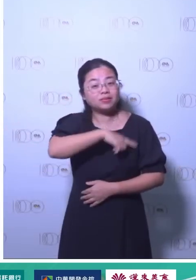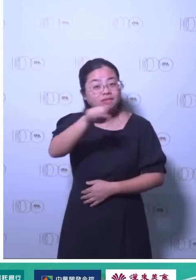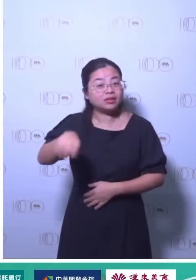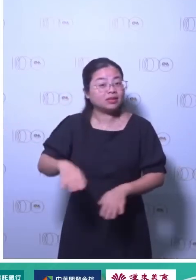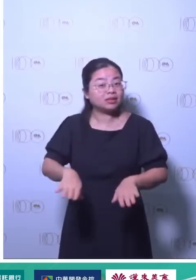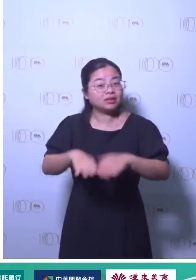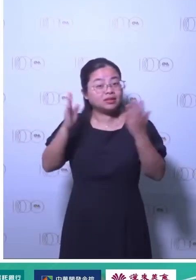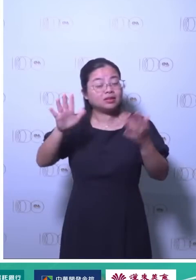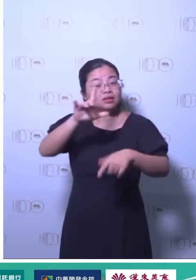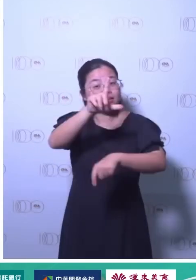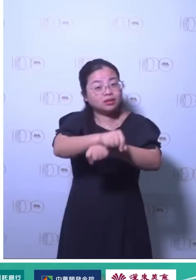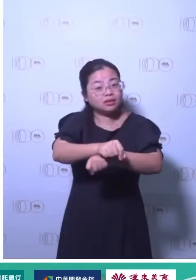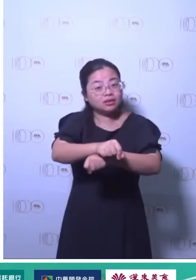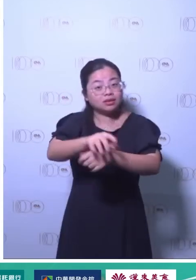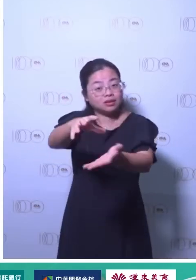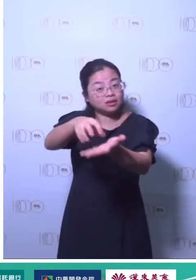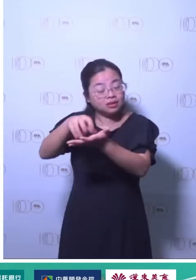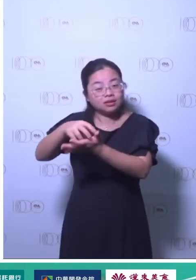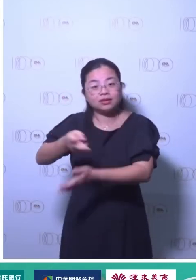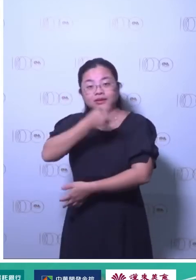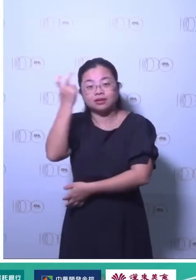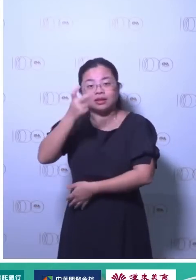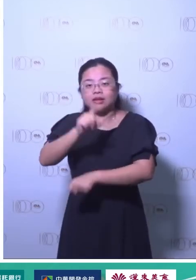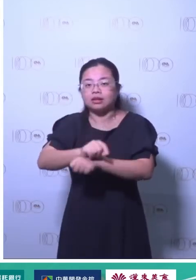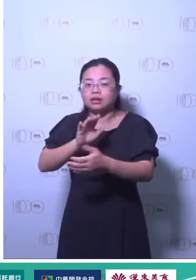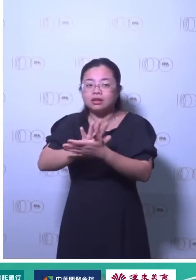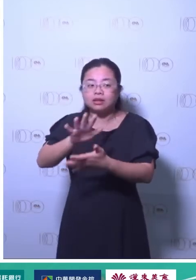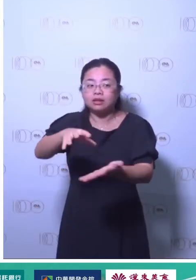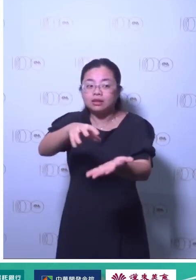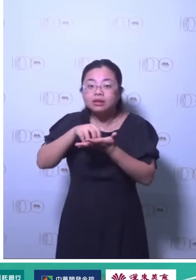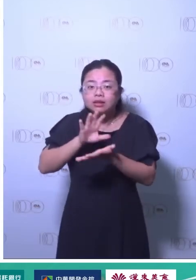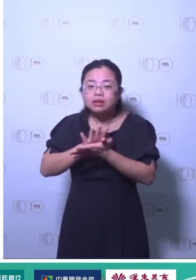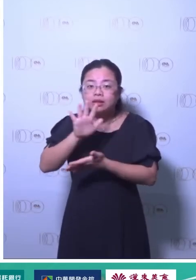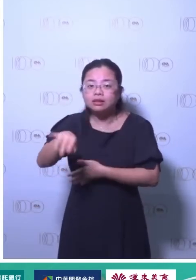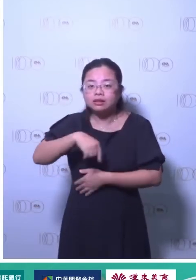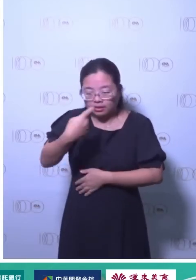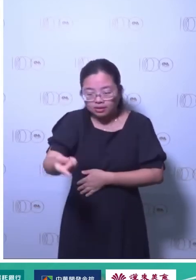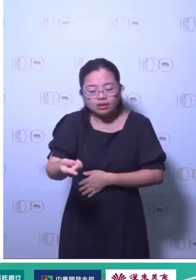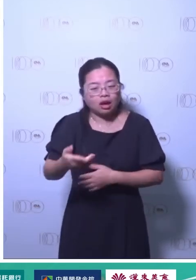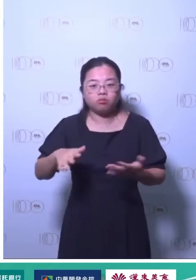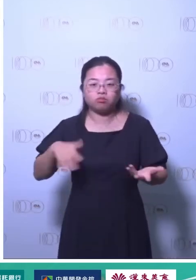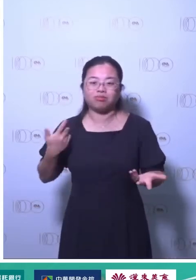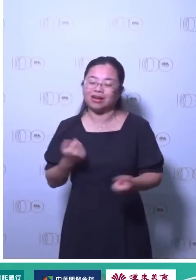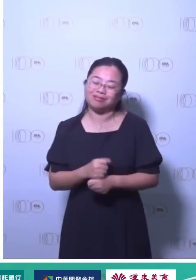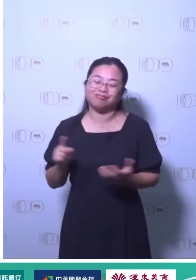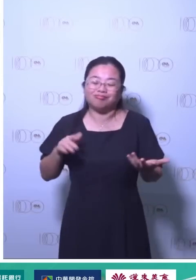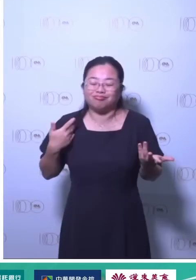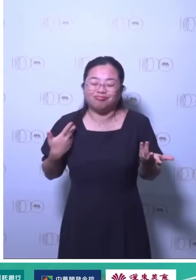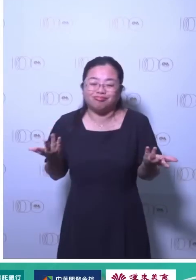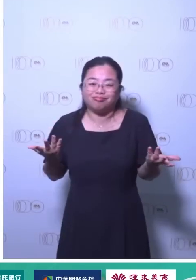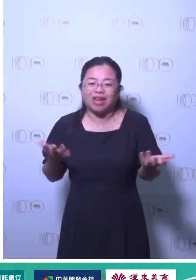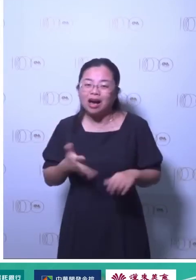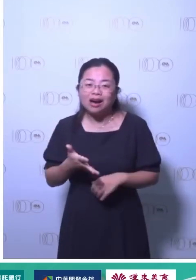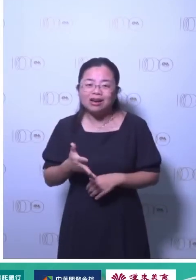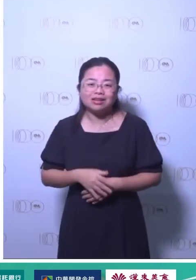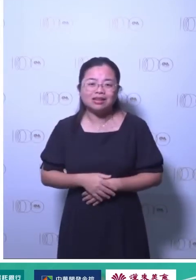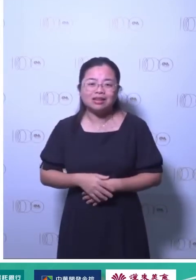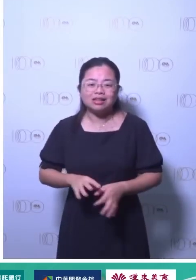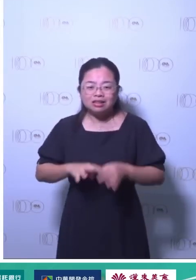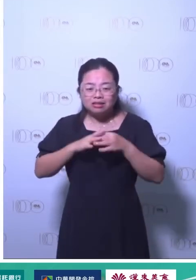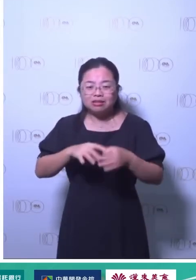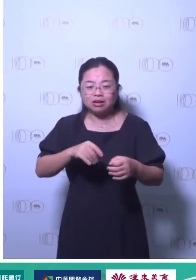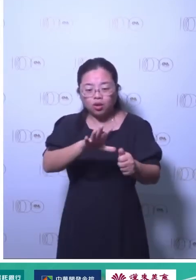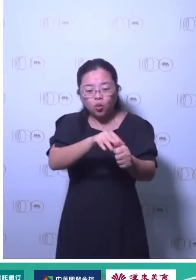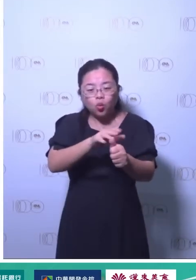手上有工具对不对那你就要上很多课拿很多证那包含这一大堆东西可是我们现在麻烦的是什么大家